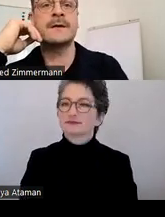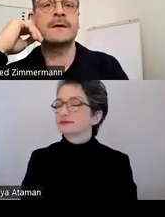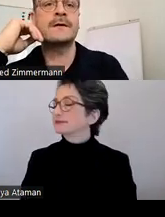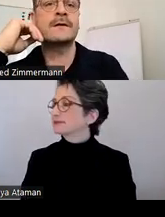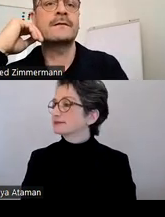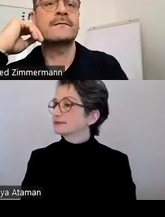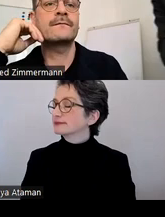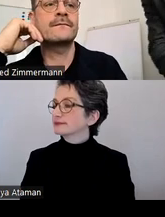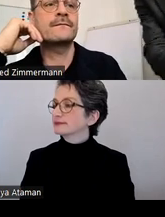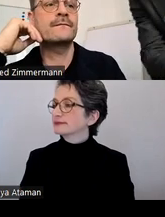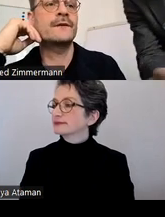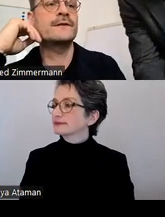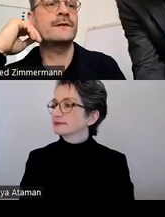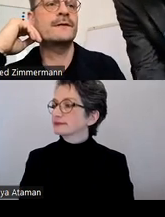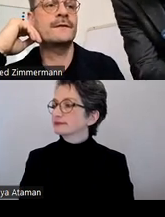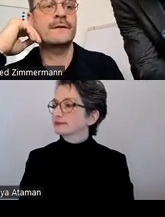Okay,